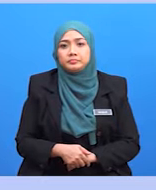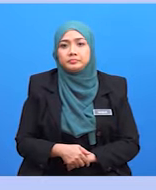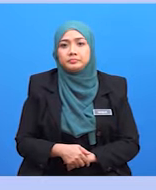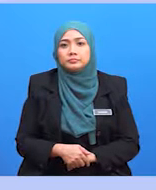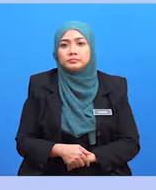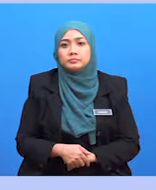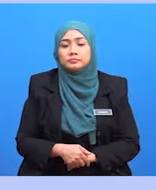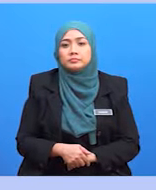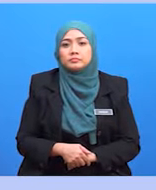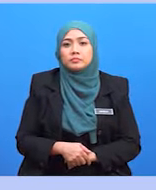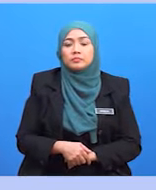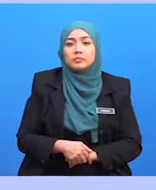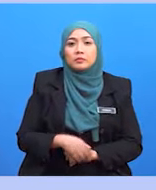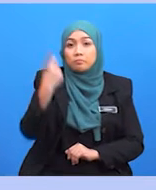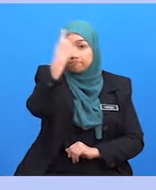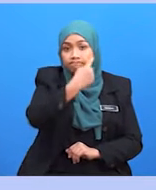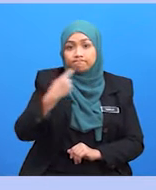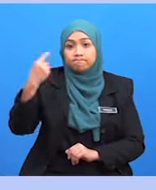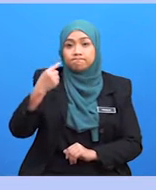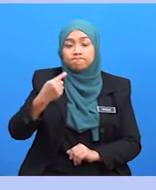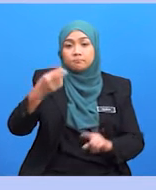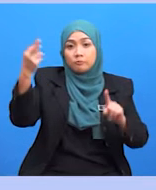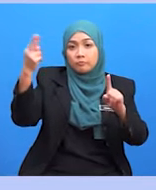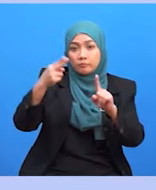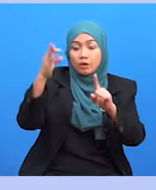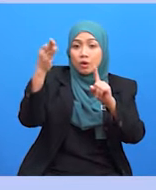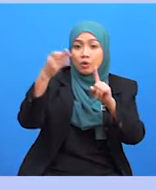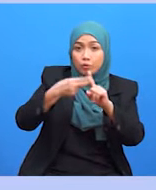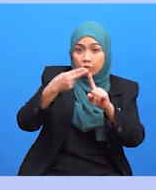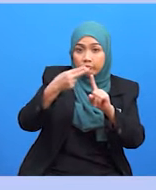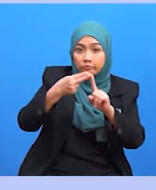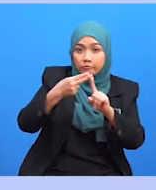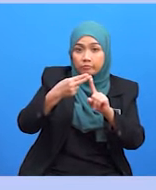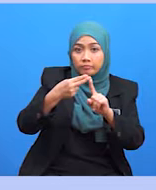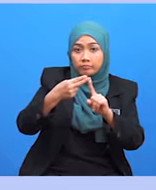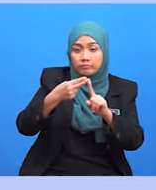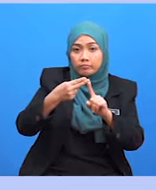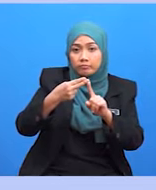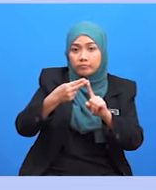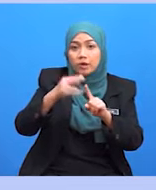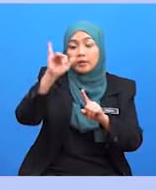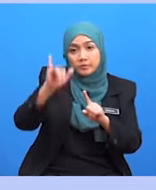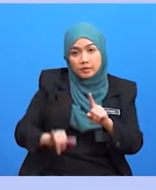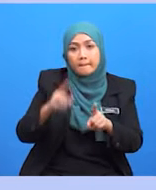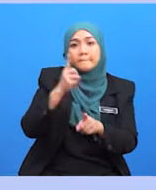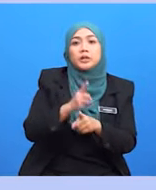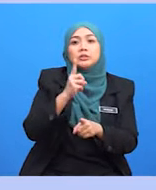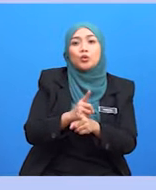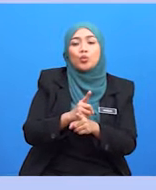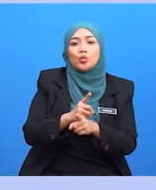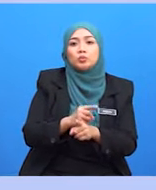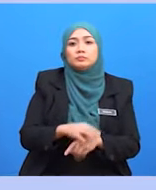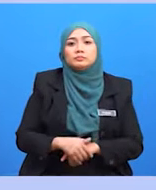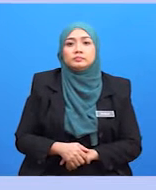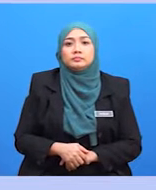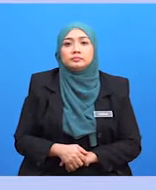Font corporate gotem adalah merupakan font corporate rasmi bagi koperasi school enterprise